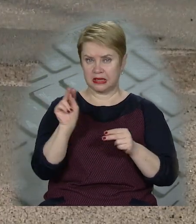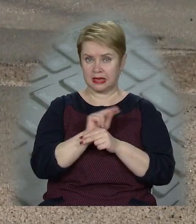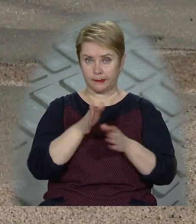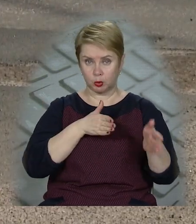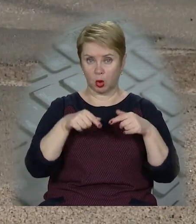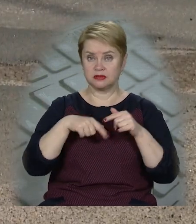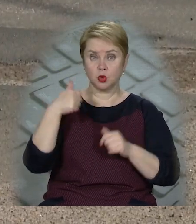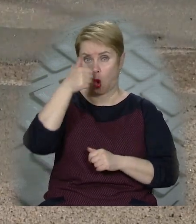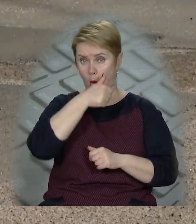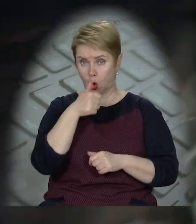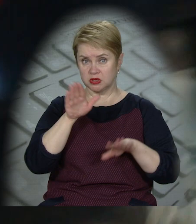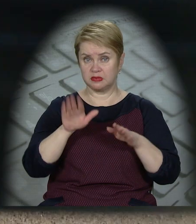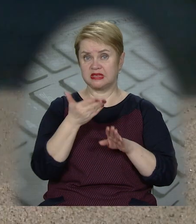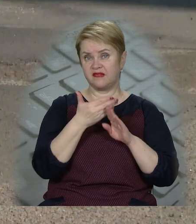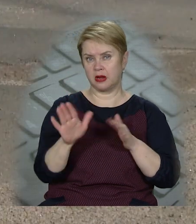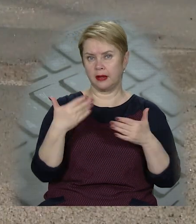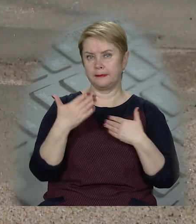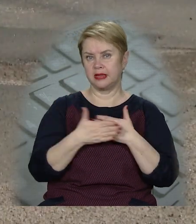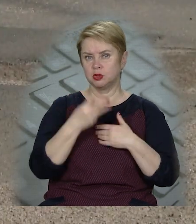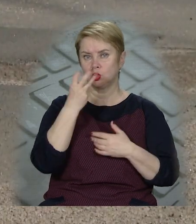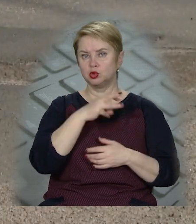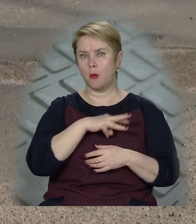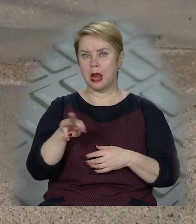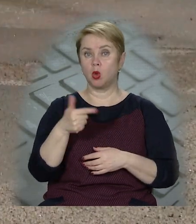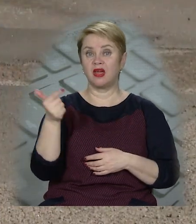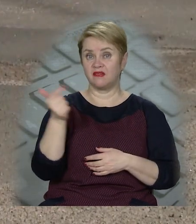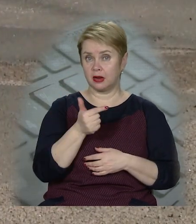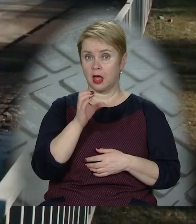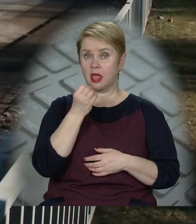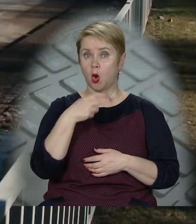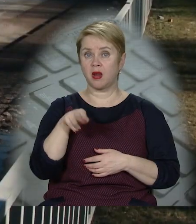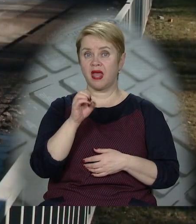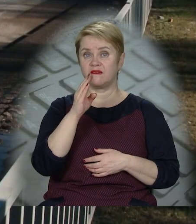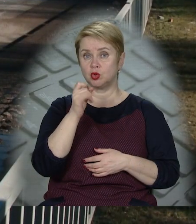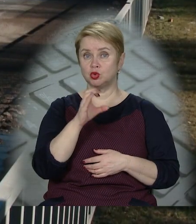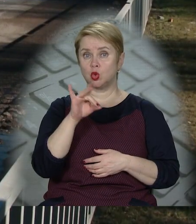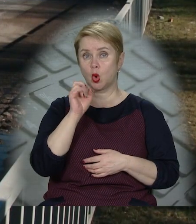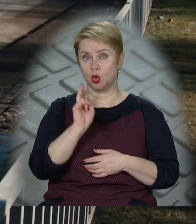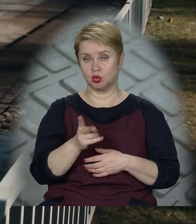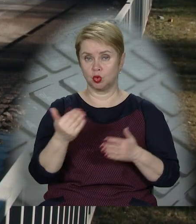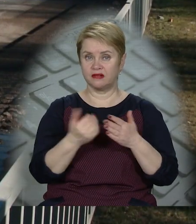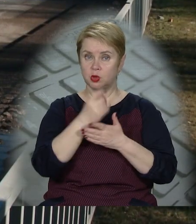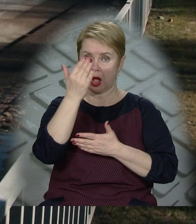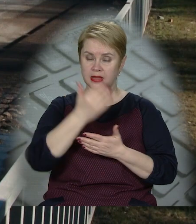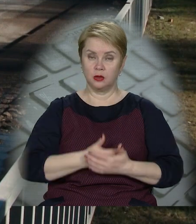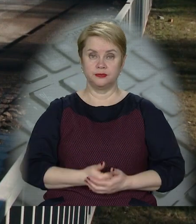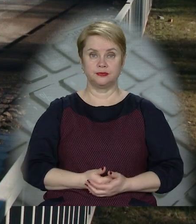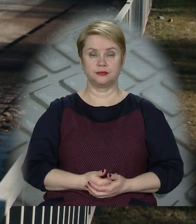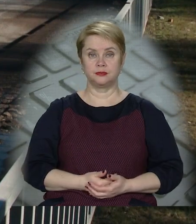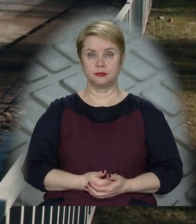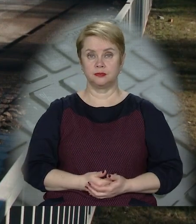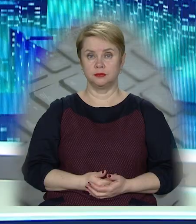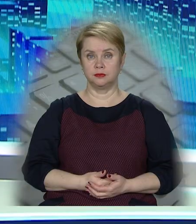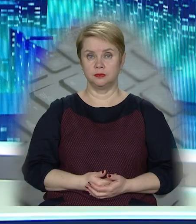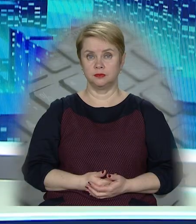на ремонт доріг у цьому році місто витратить близько 300 мільйонів гривень. Єгор Євтушенко, Стас Торожук, новини 11 каналу.